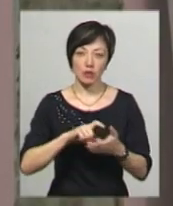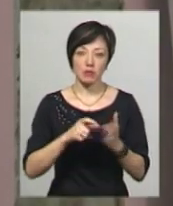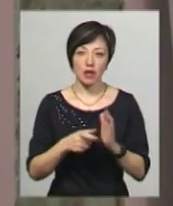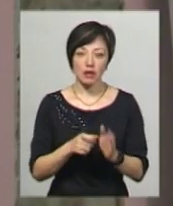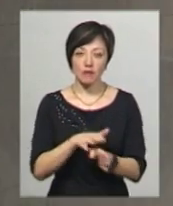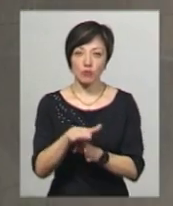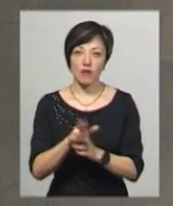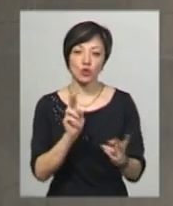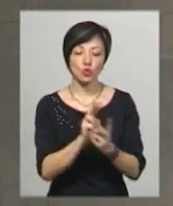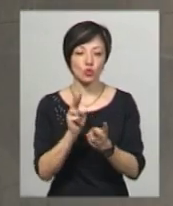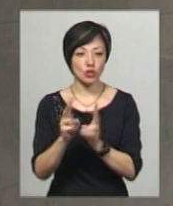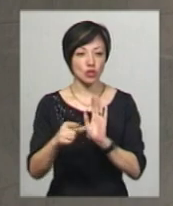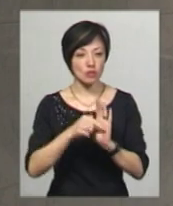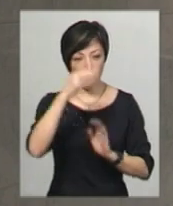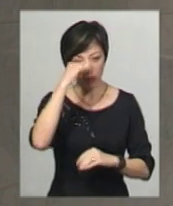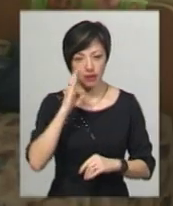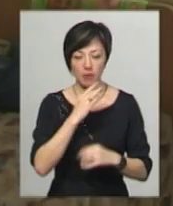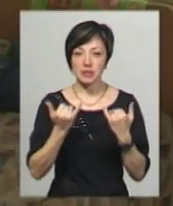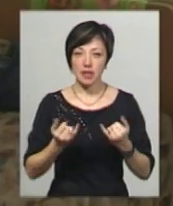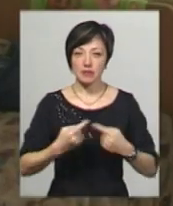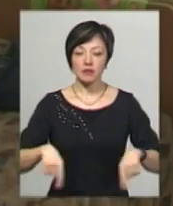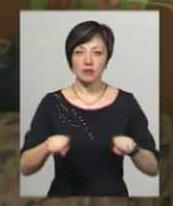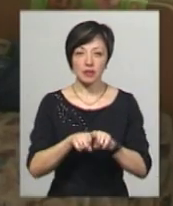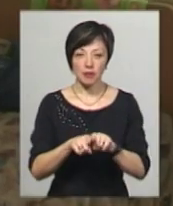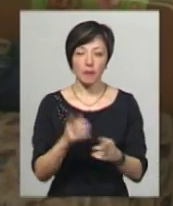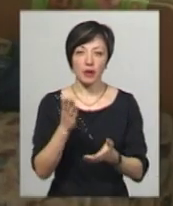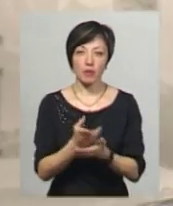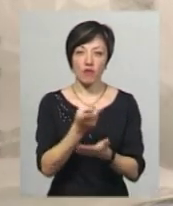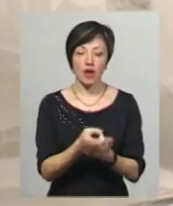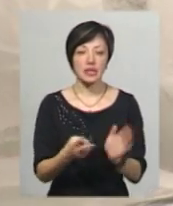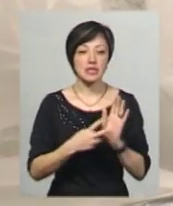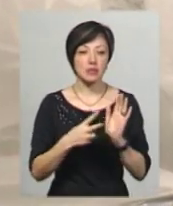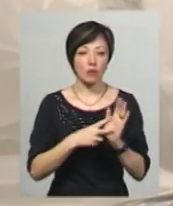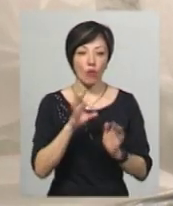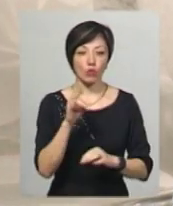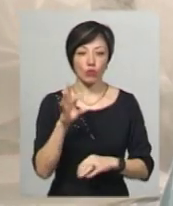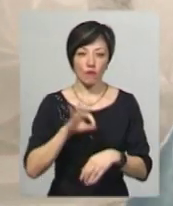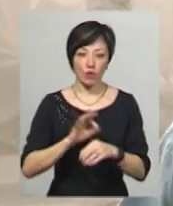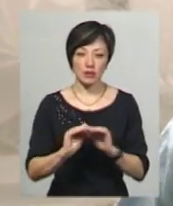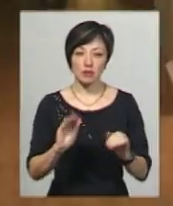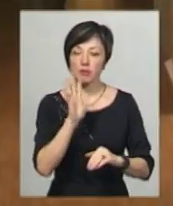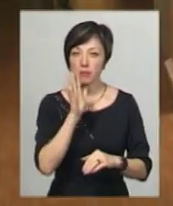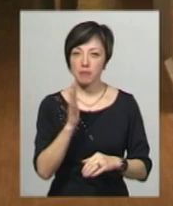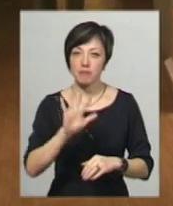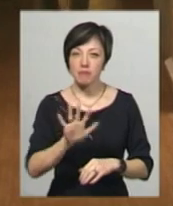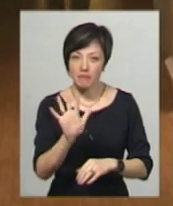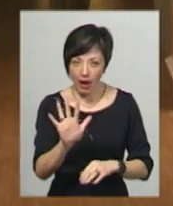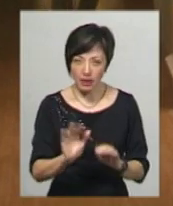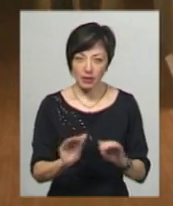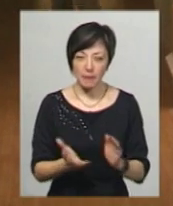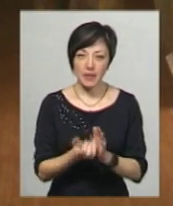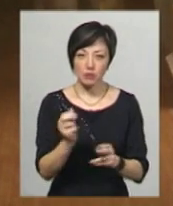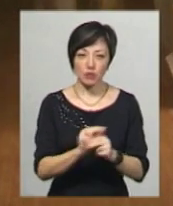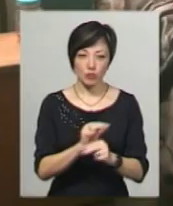відбуватимуться зустрічі з батьками. Зараз у відділенні гематології перебуває семеро онкохворих дітей, п'ятеро з них отримує підтримуючу